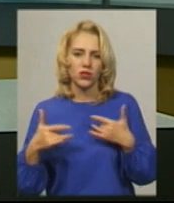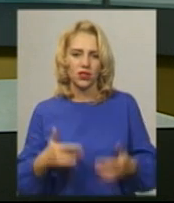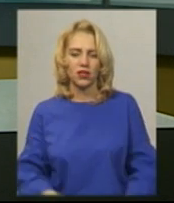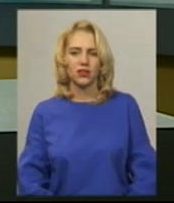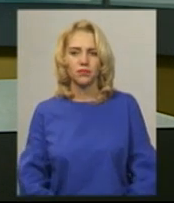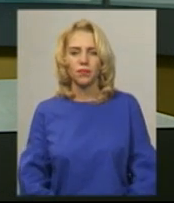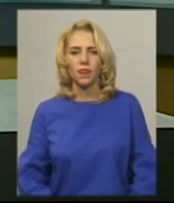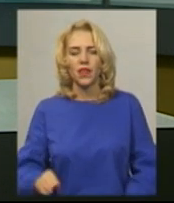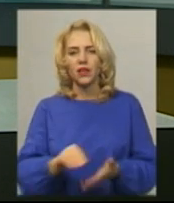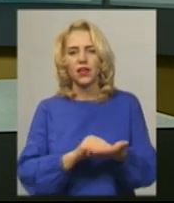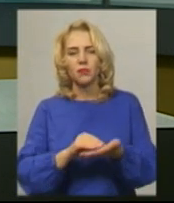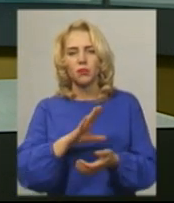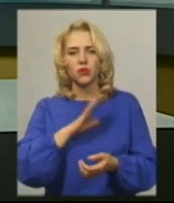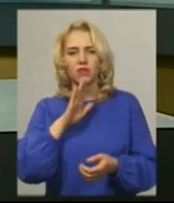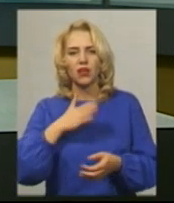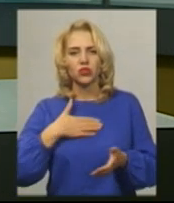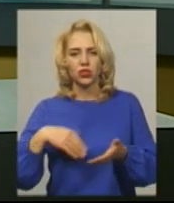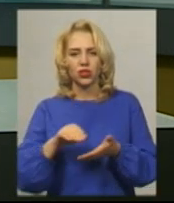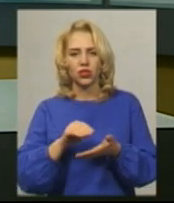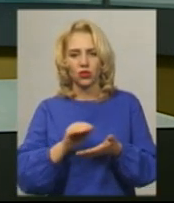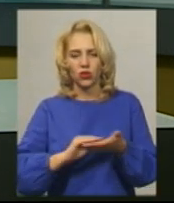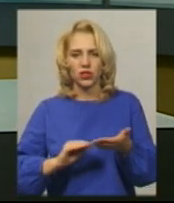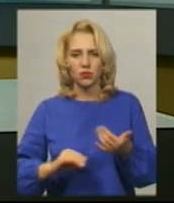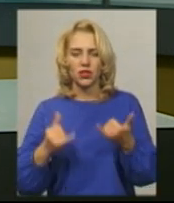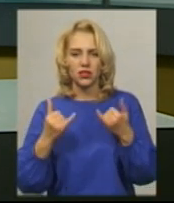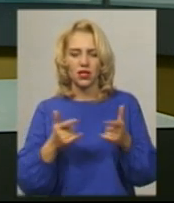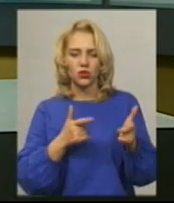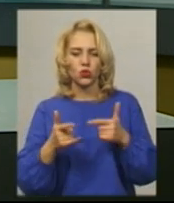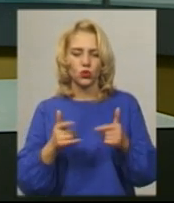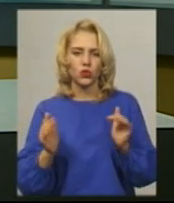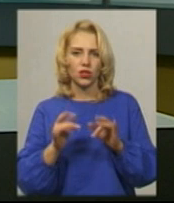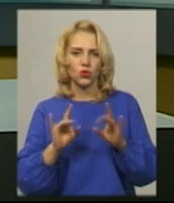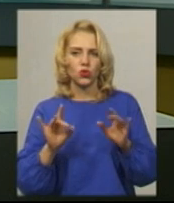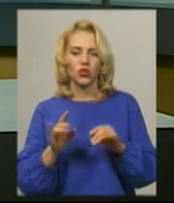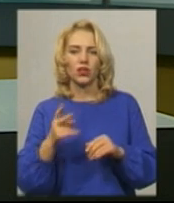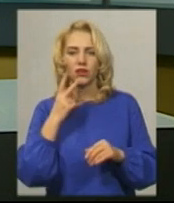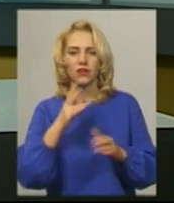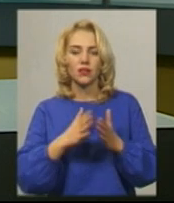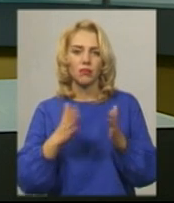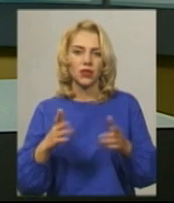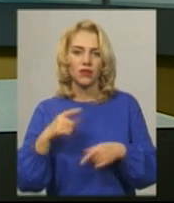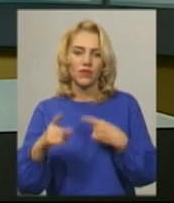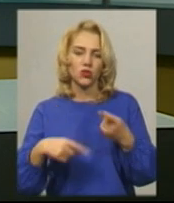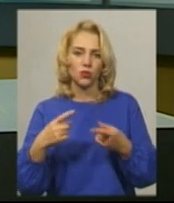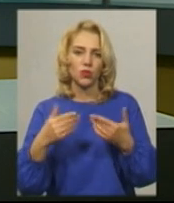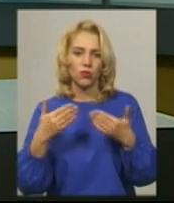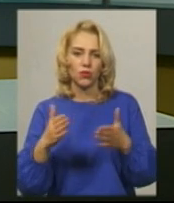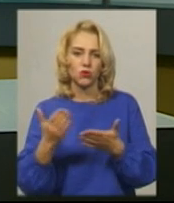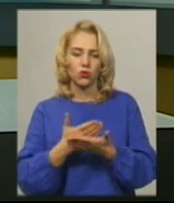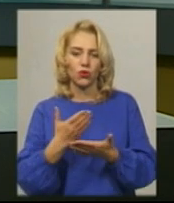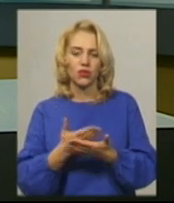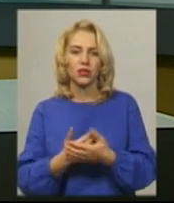На репетиції побувала наша знімальна група. Наразі сюжет готується до ефіру. Дивіться більше у наступному випуску новин.